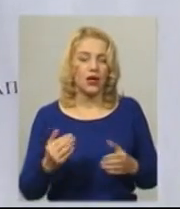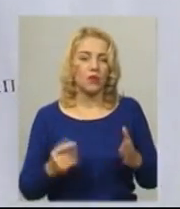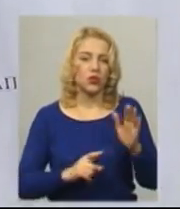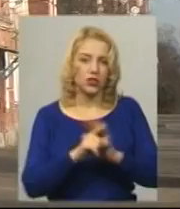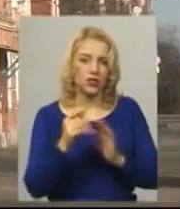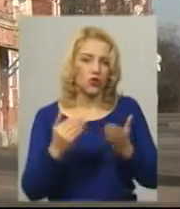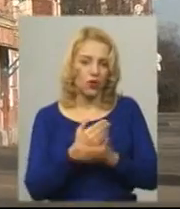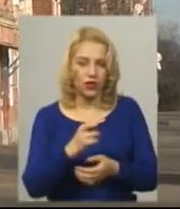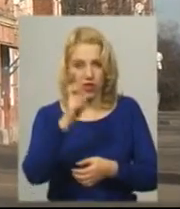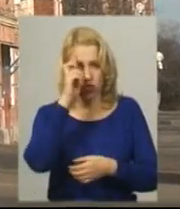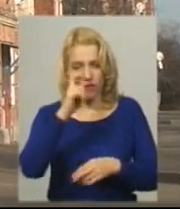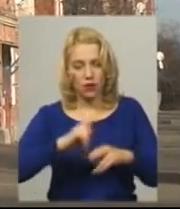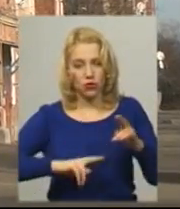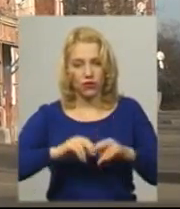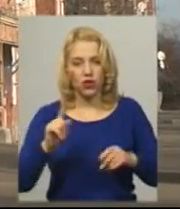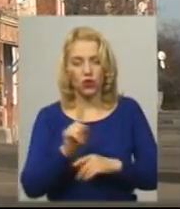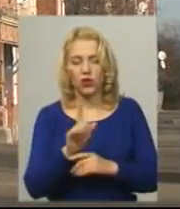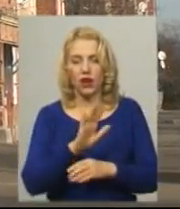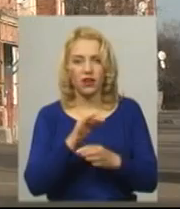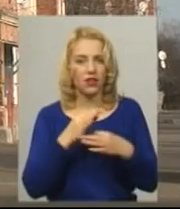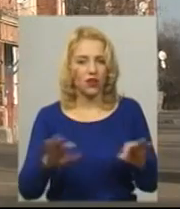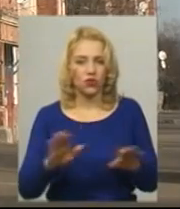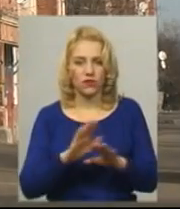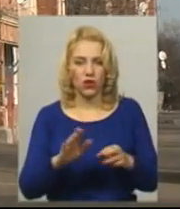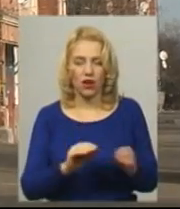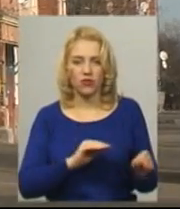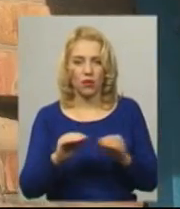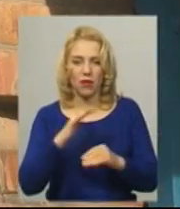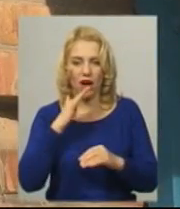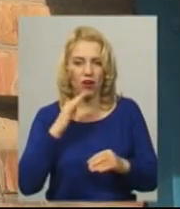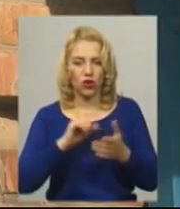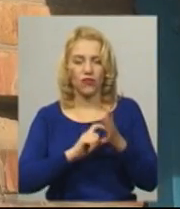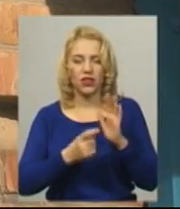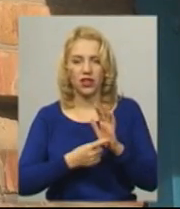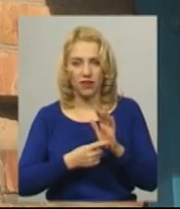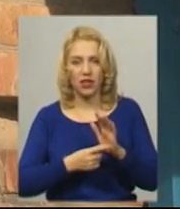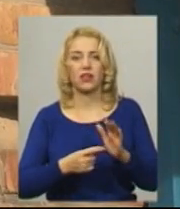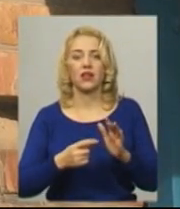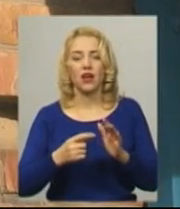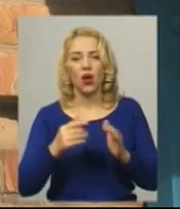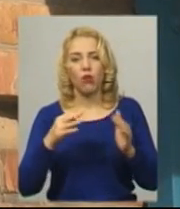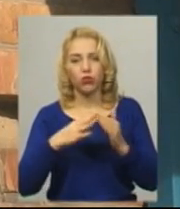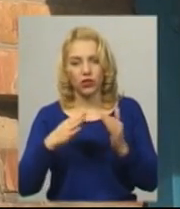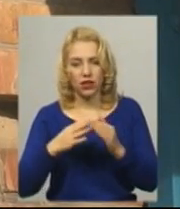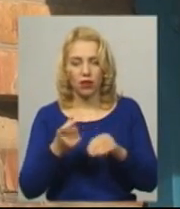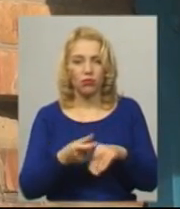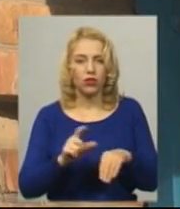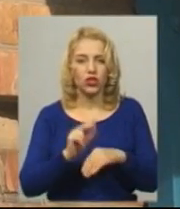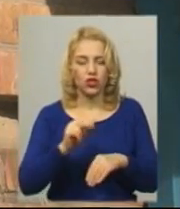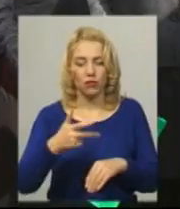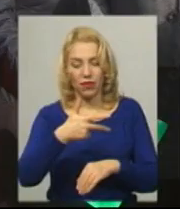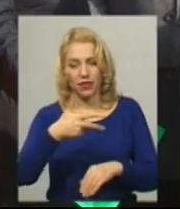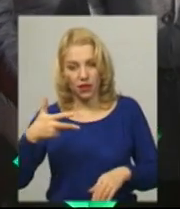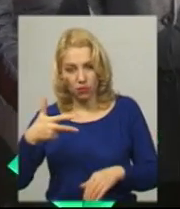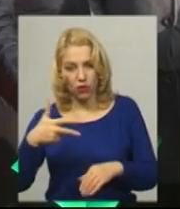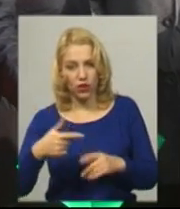-будівельні норми, які не дозволяють встановлювати в багатоквартирних будинках вище трьох поверхів індивідуальне газове опалення. Тому